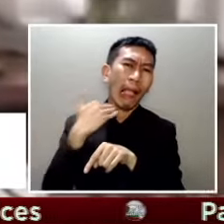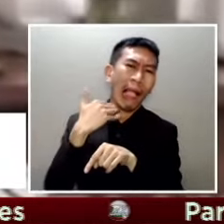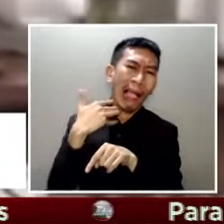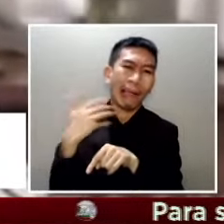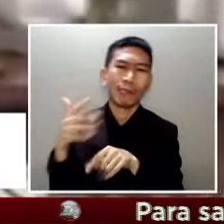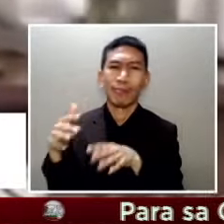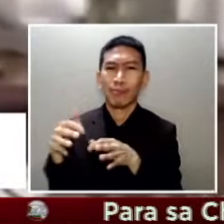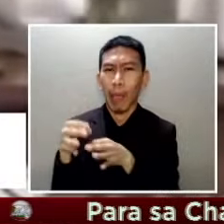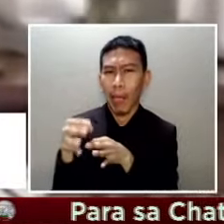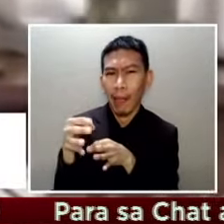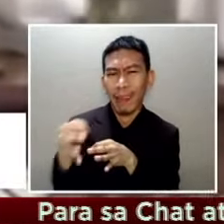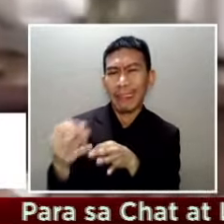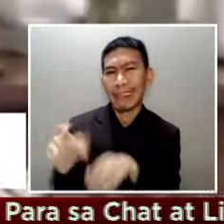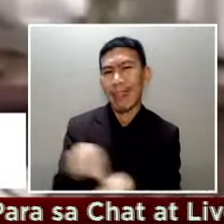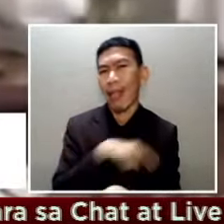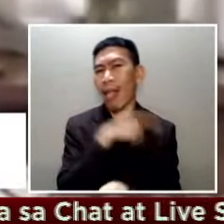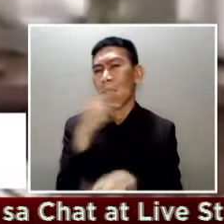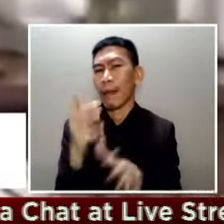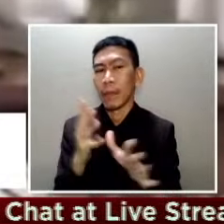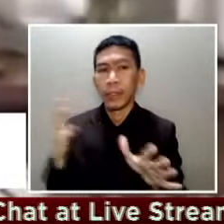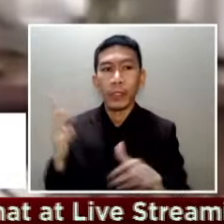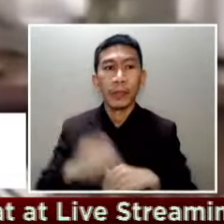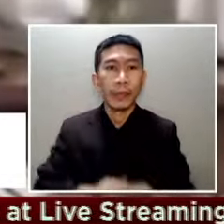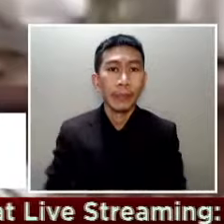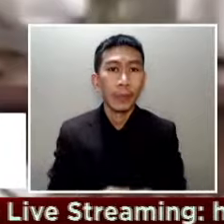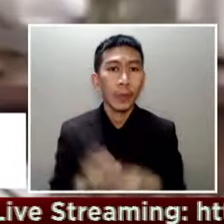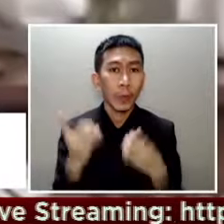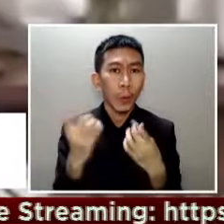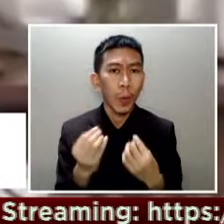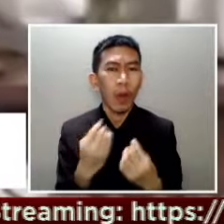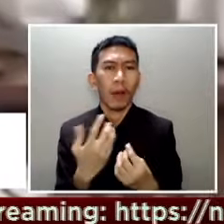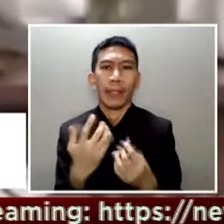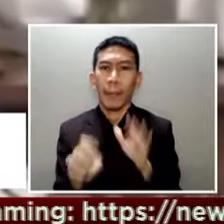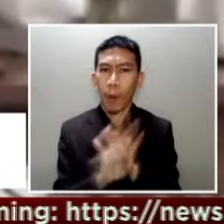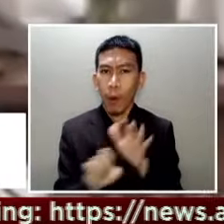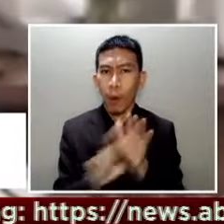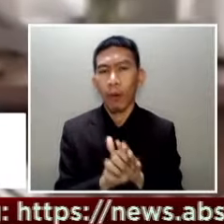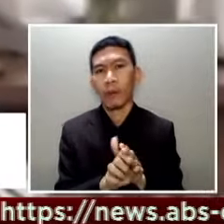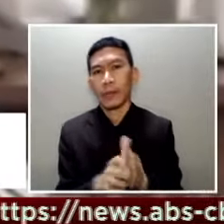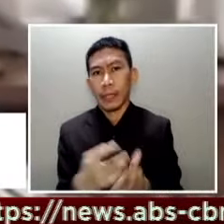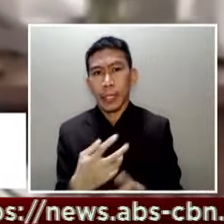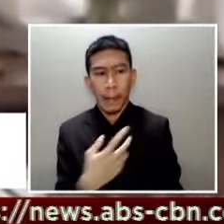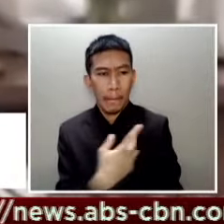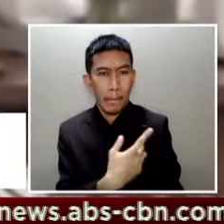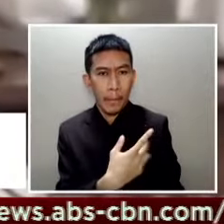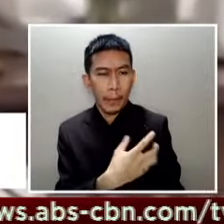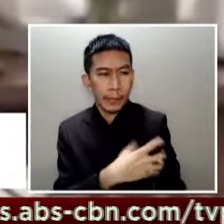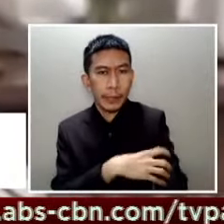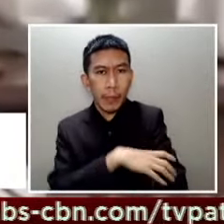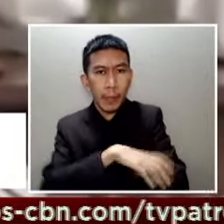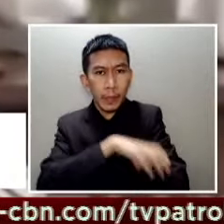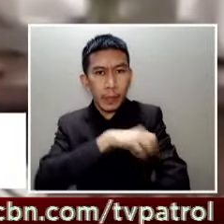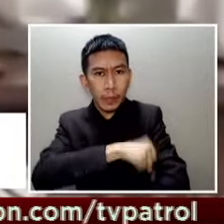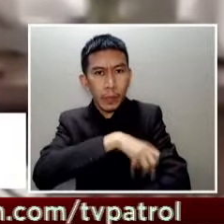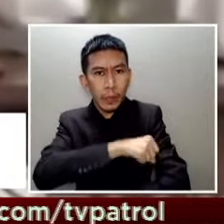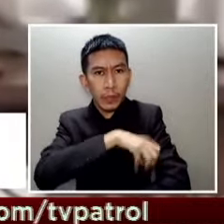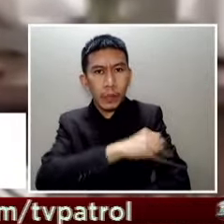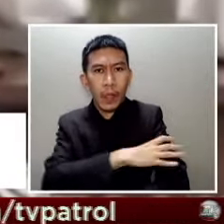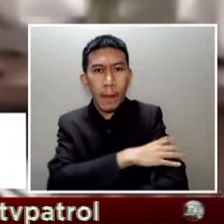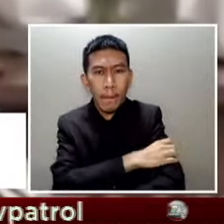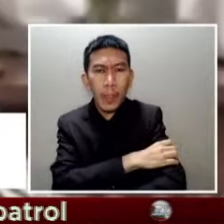the vital sign screening yung pag BVP pagkukuha ng temperatura pagkukuha ng